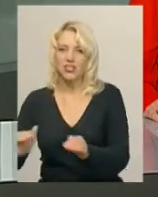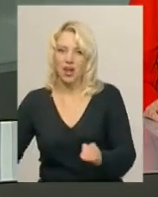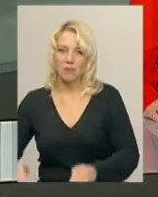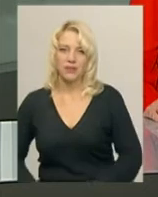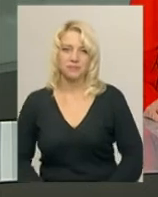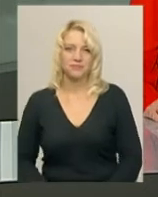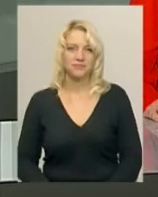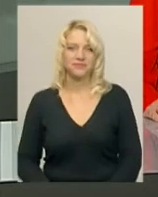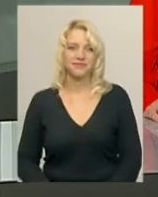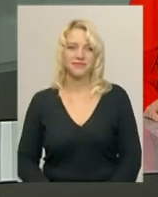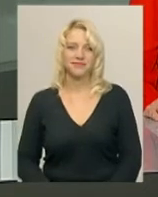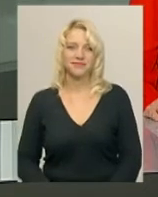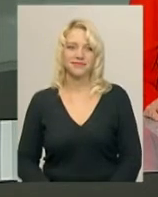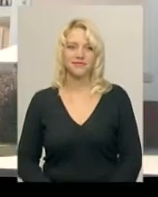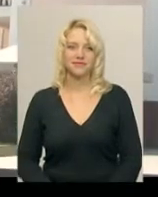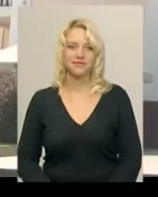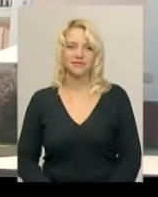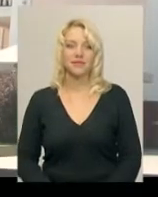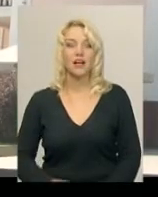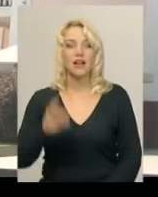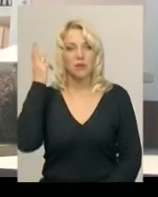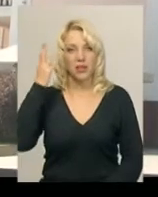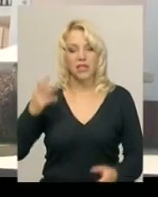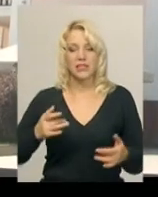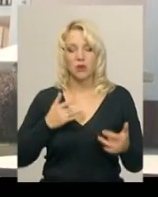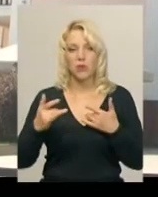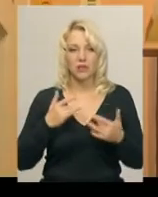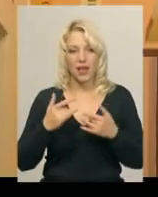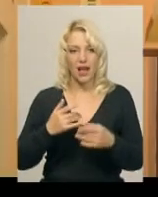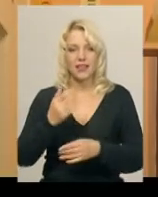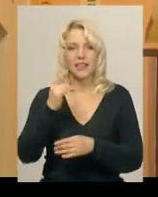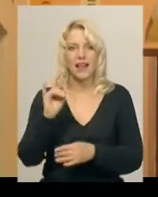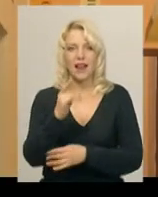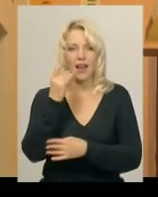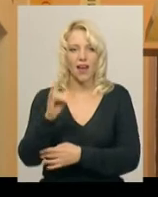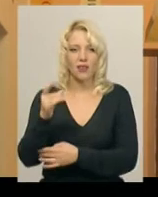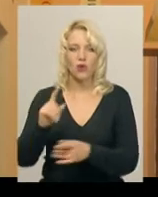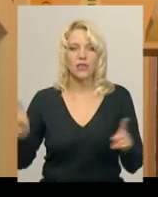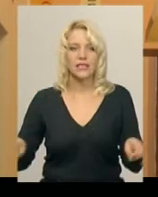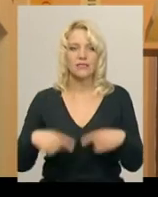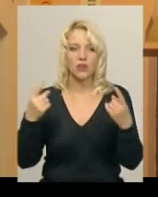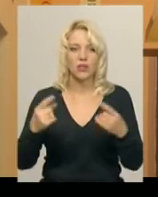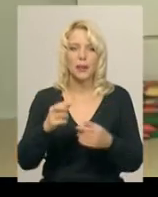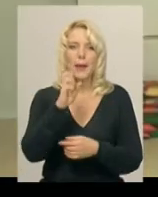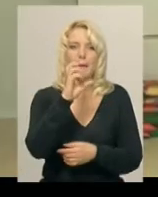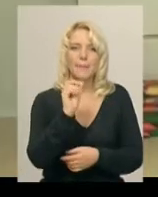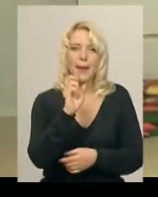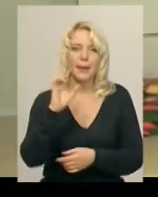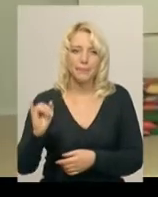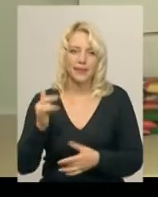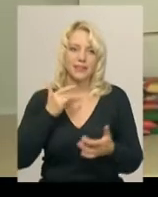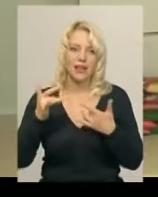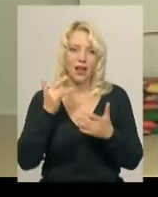розповість Ірина Хижа. У Хмельницькому академічному обласному театрі «Ляльок дивень» створили «Бебі-театр». Вистави у ньому